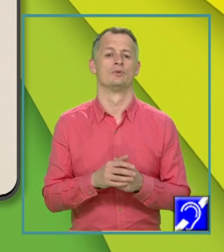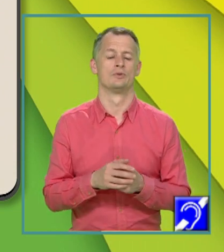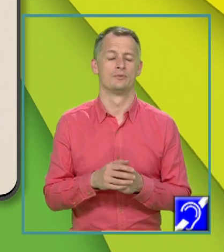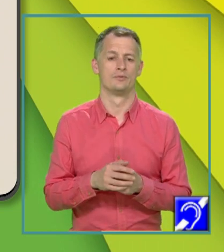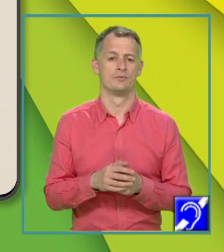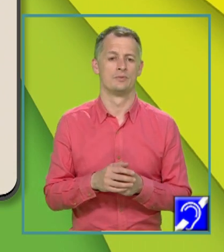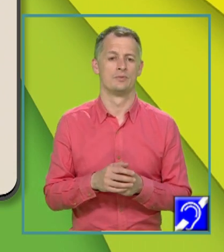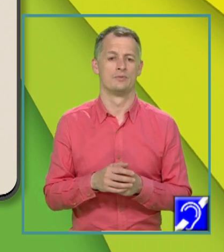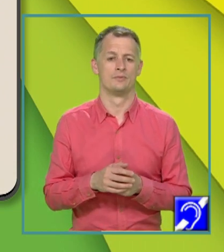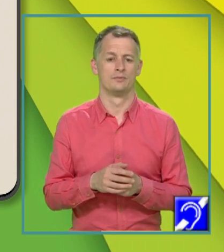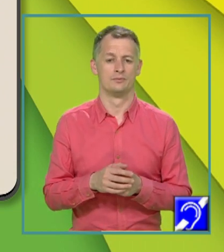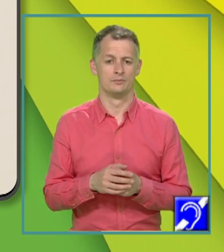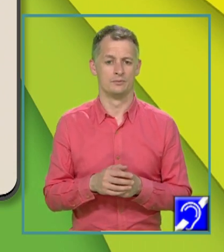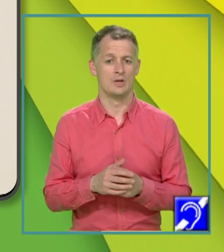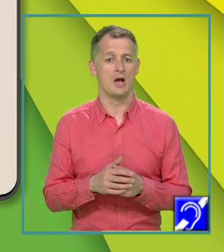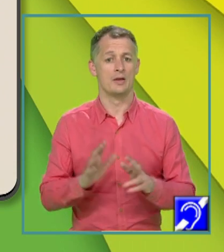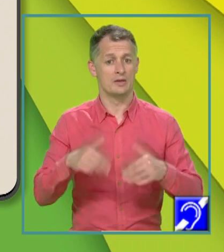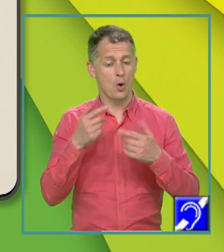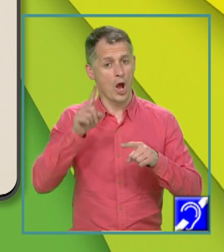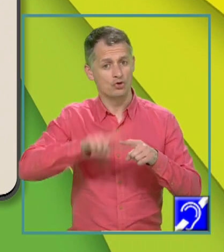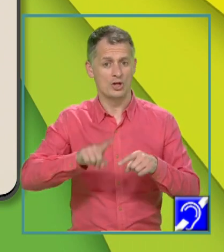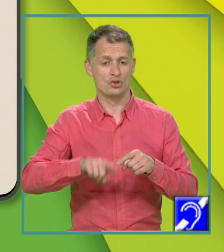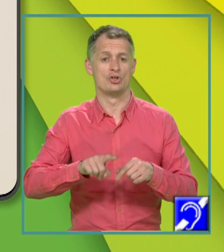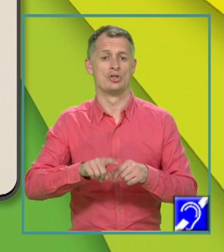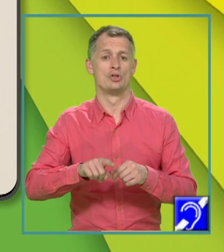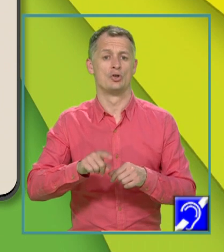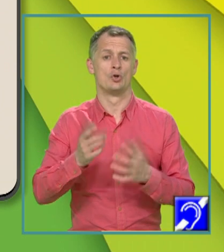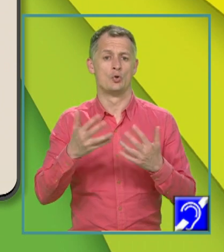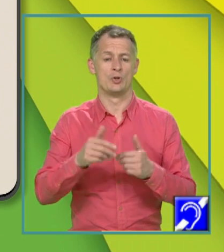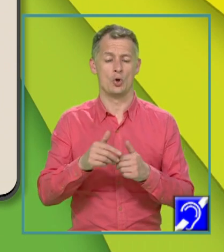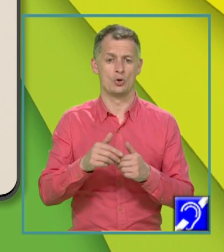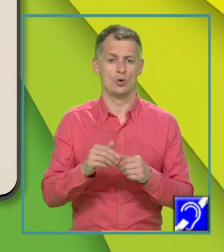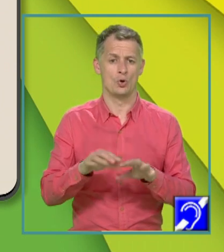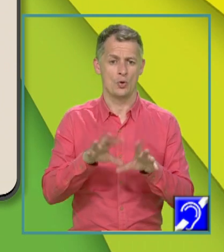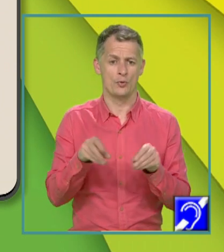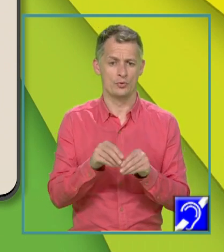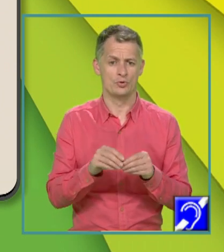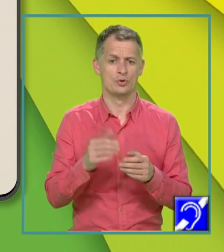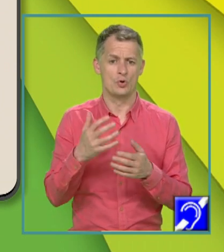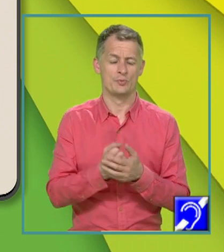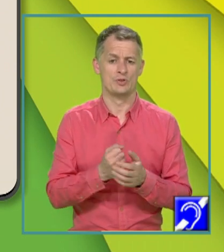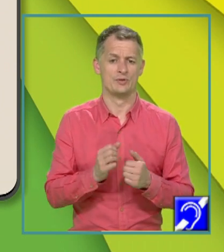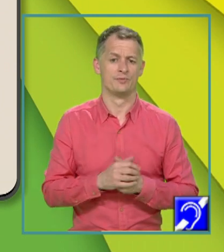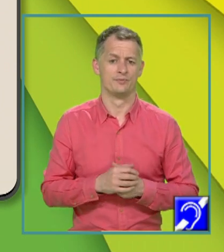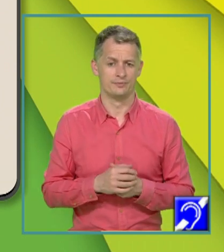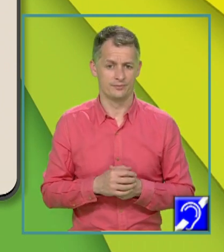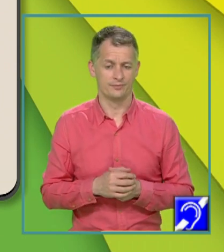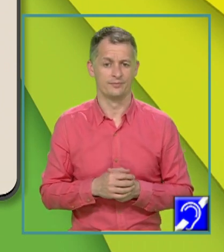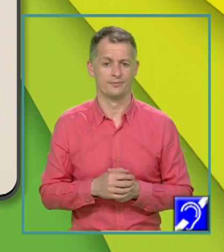plus 3 pe 2 minus 3. Aduc la același numitor și obțin radical din 3 minus 3 pe 2.